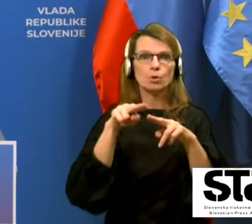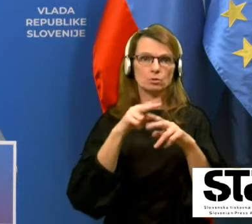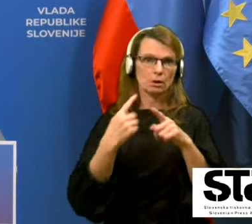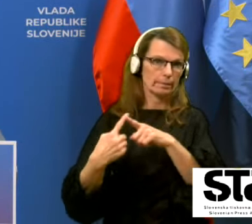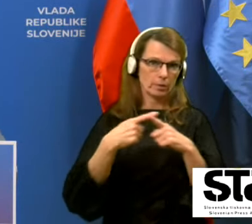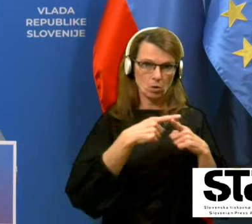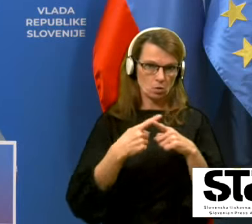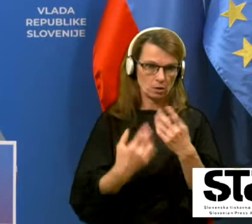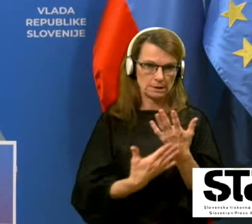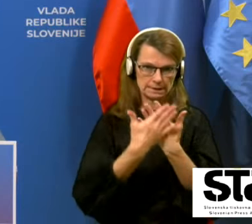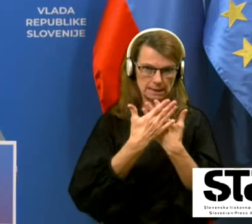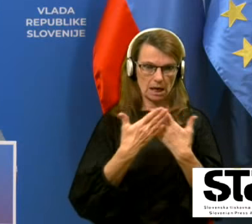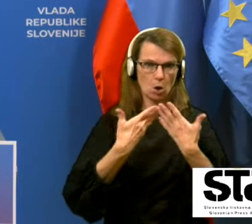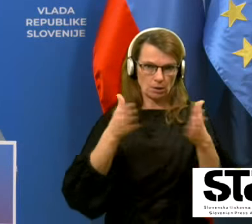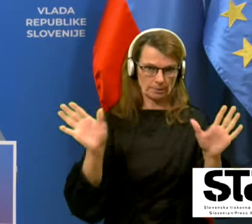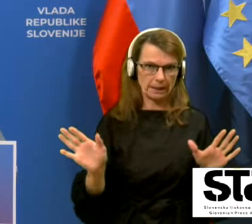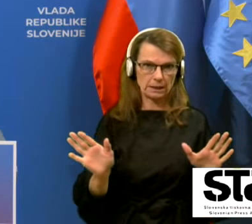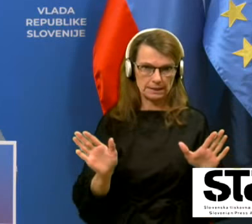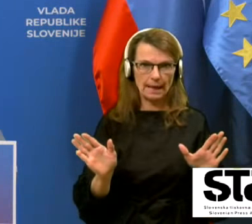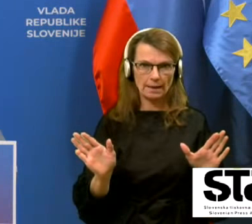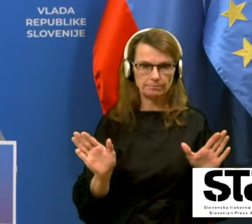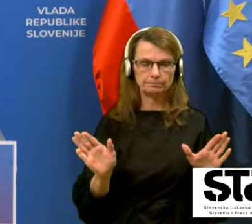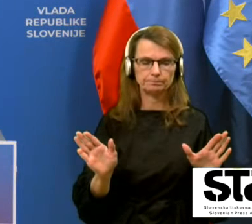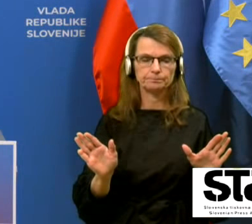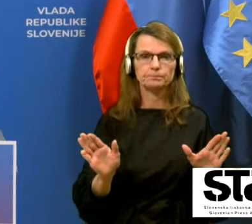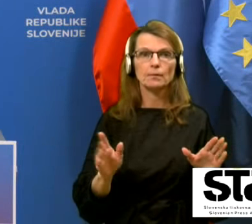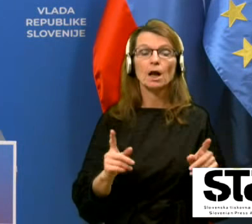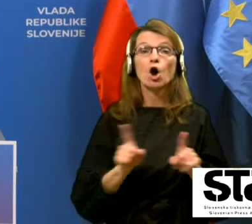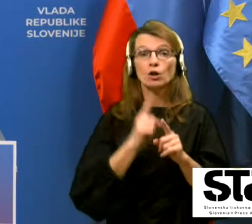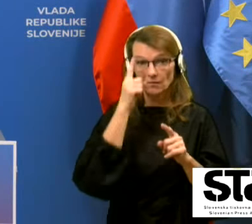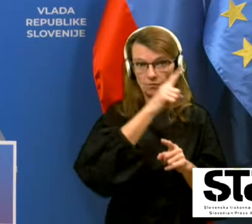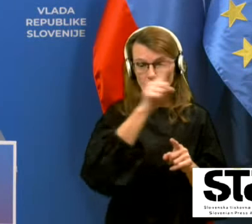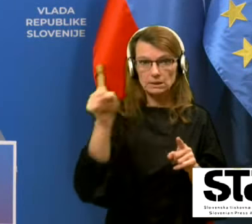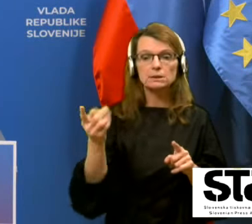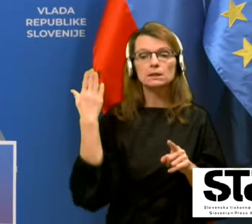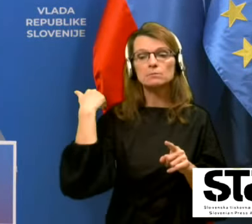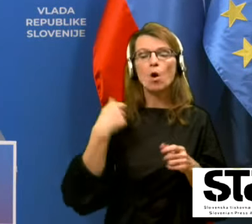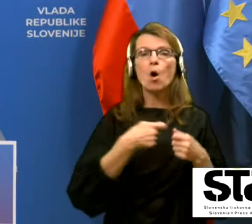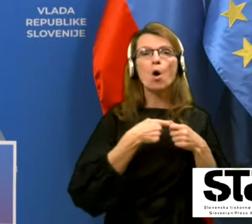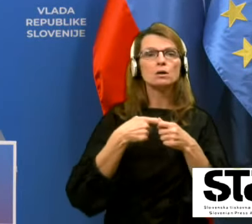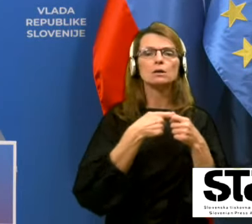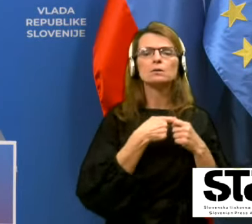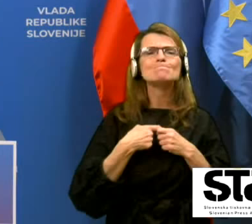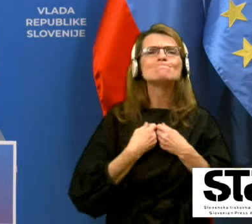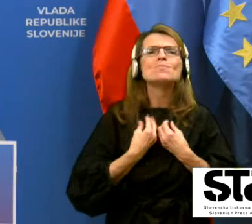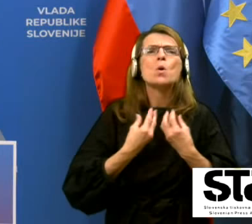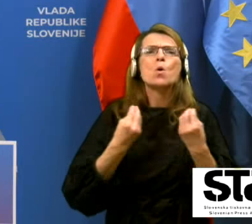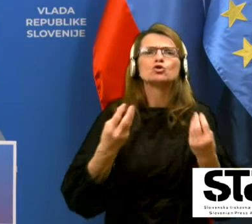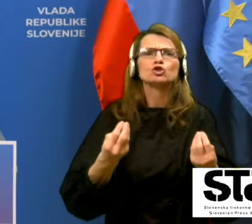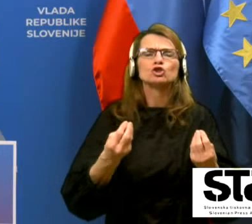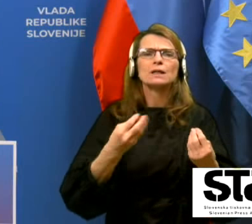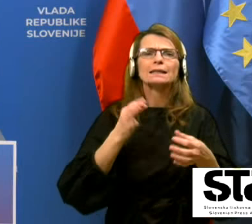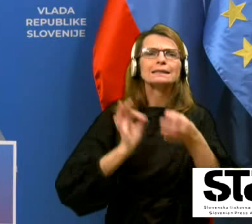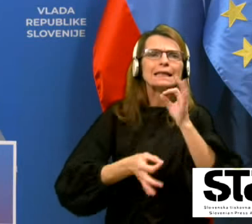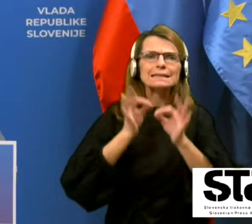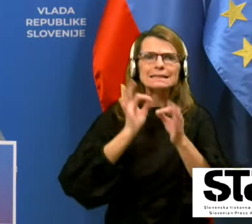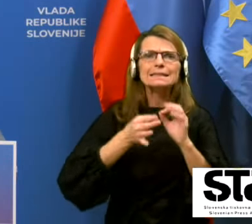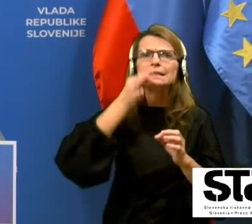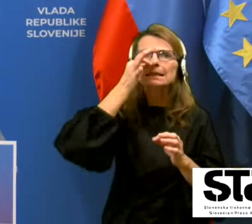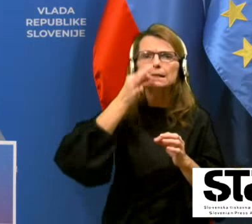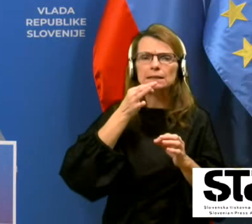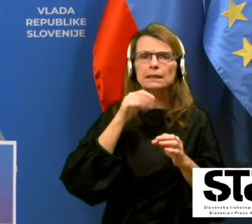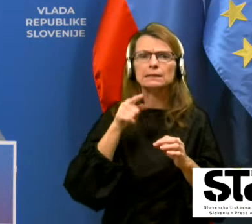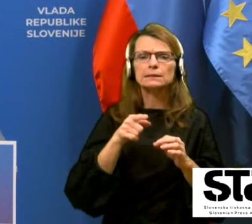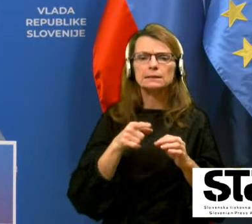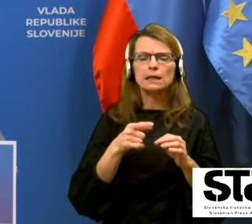Kot veste smo organizirali množična testiranja s hitrimi antigenskimi